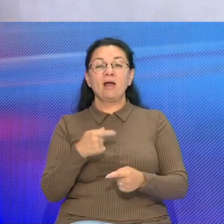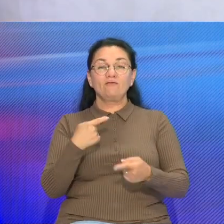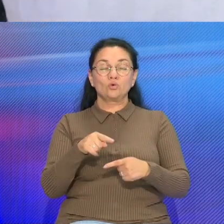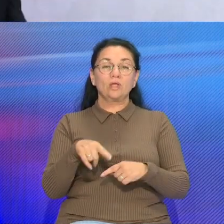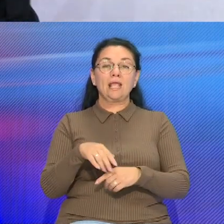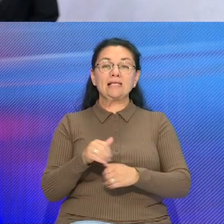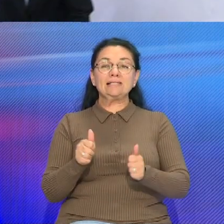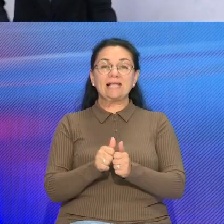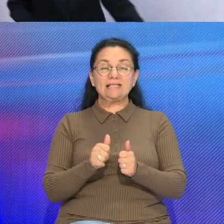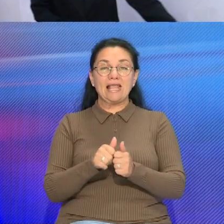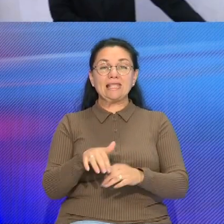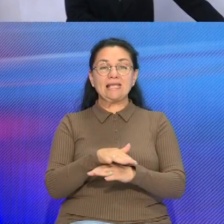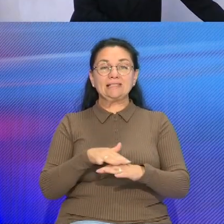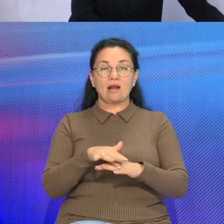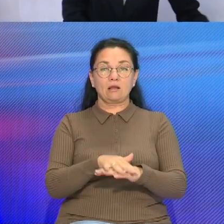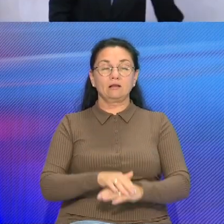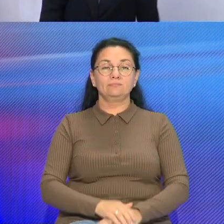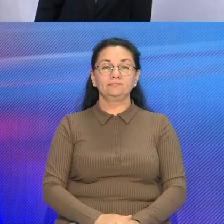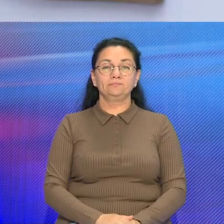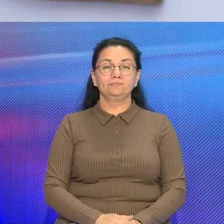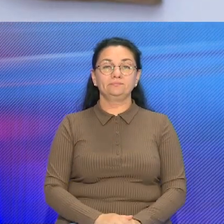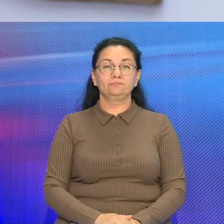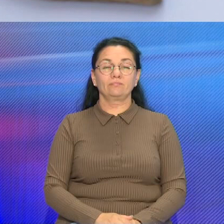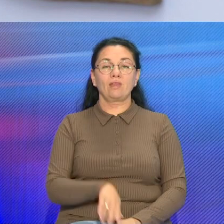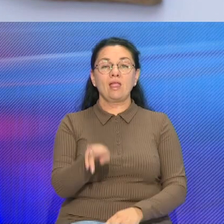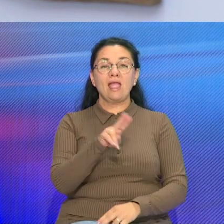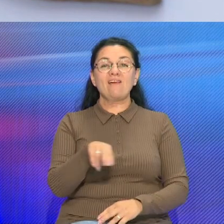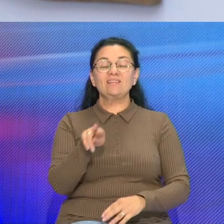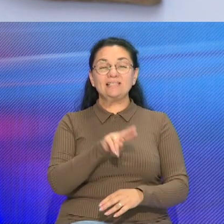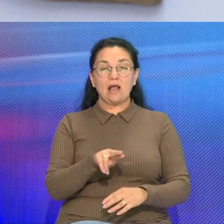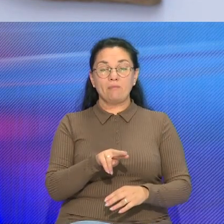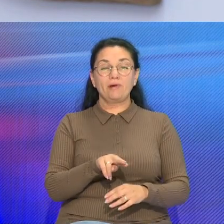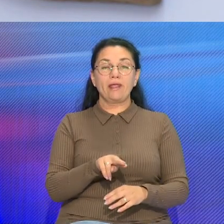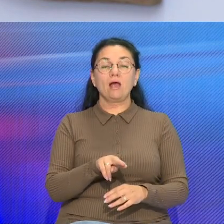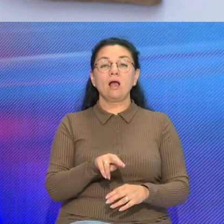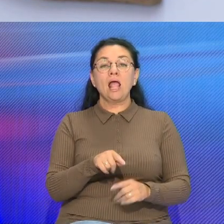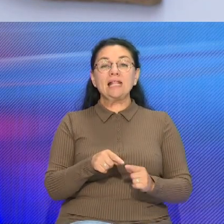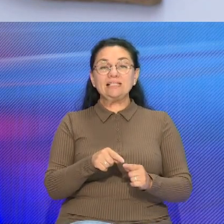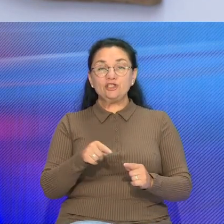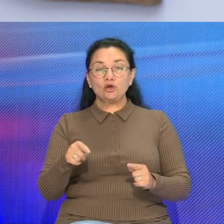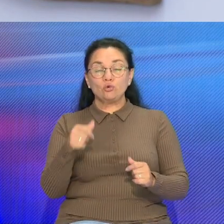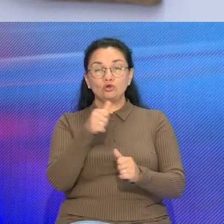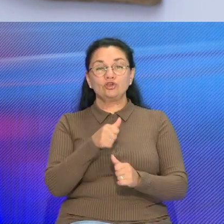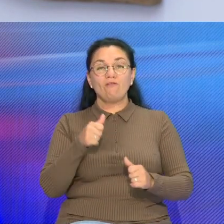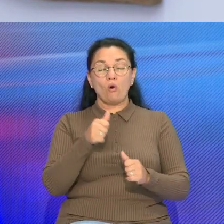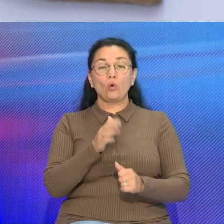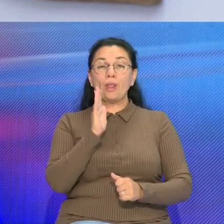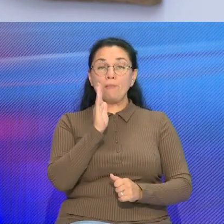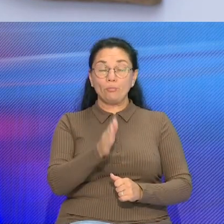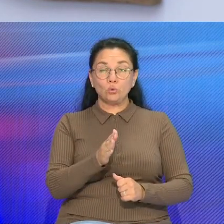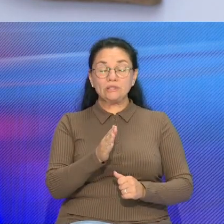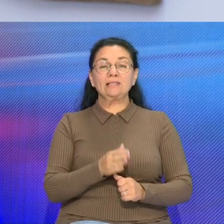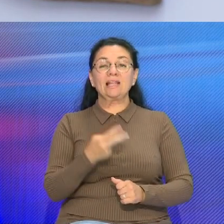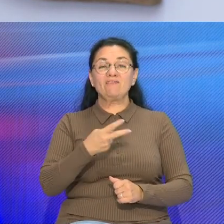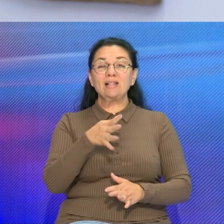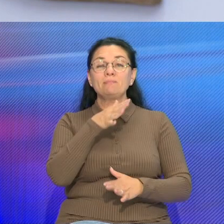об створении союзной державы В декабре текущего года будет 25 лет со